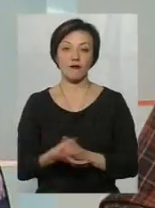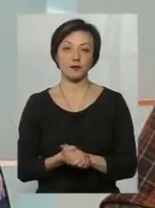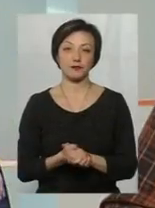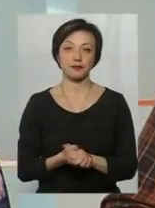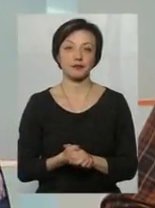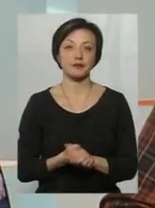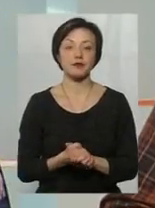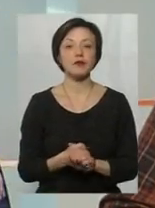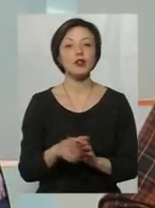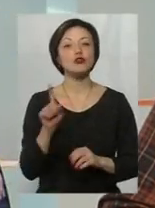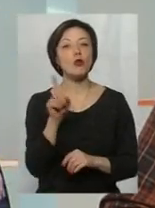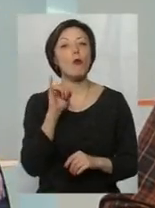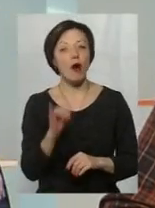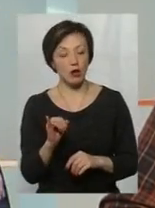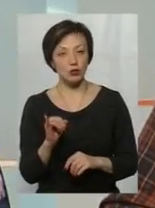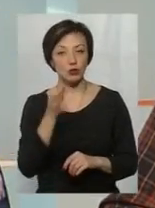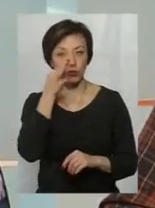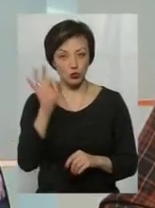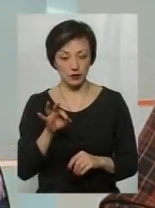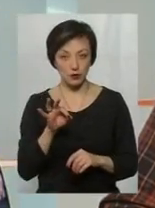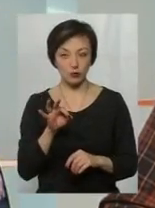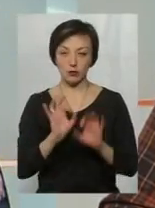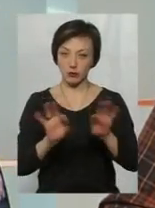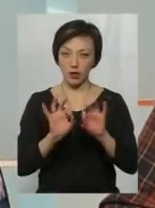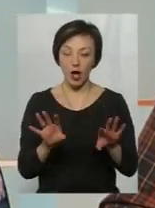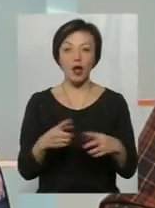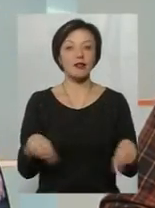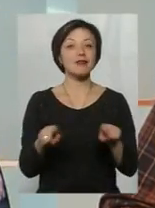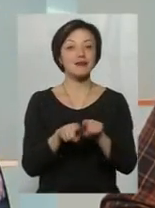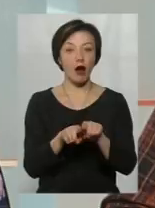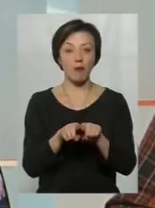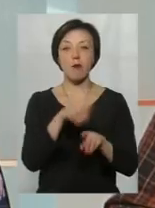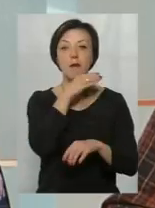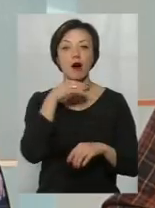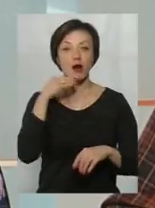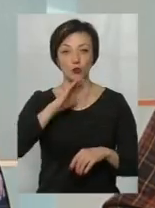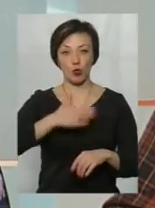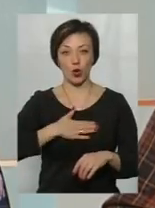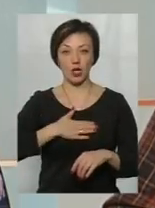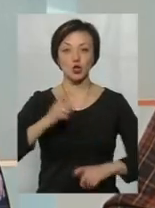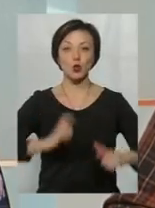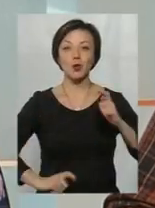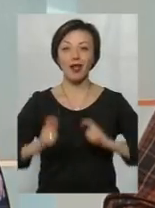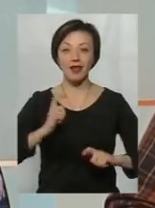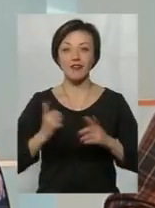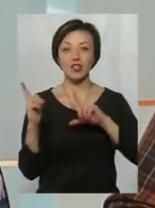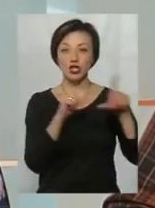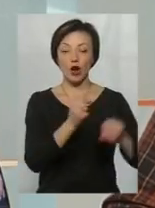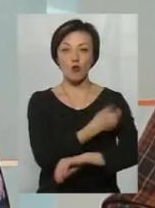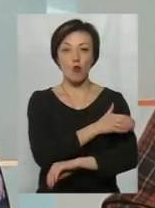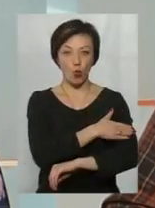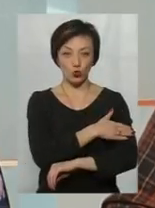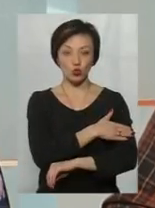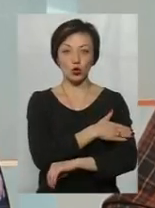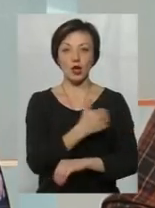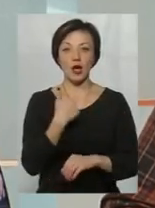З негативного досвіду, що так само багато моїх студентів, які виїжджають в Польщу,